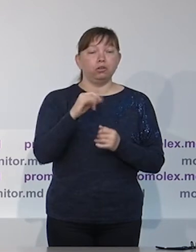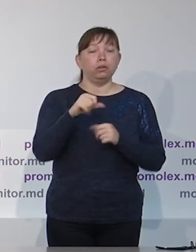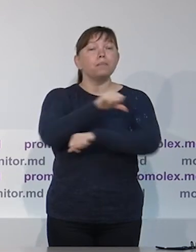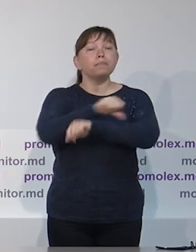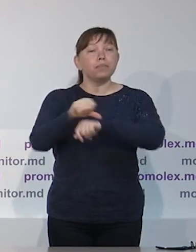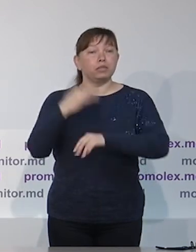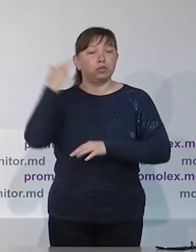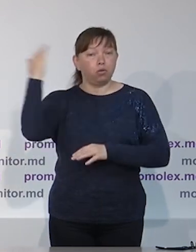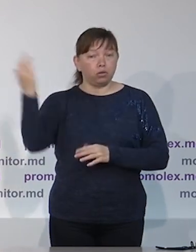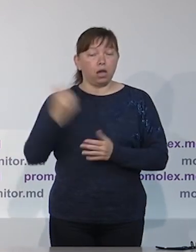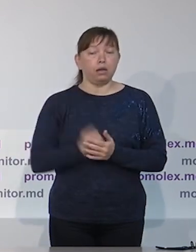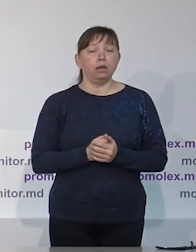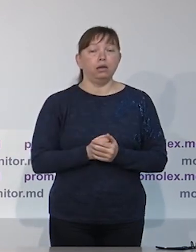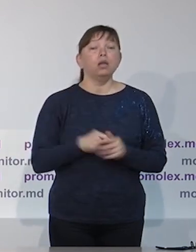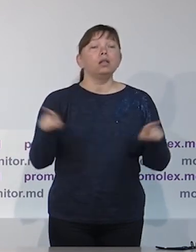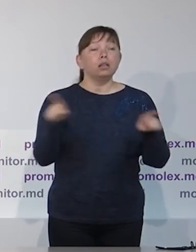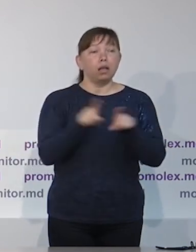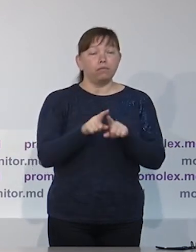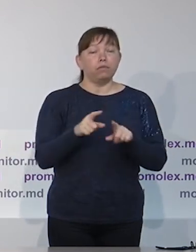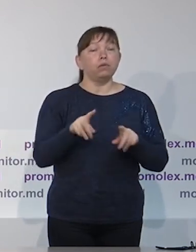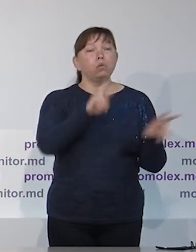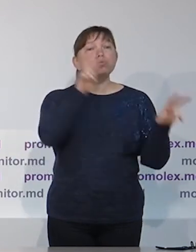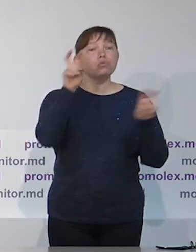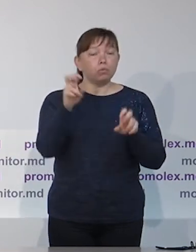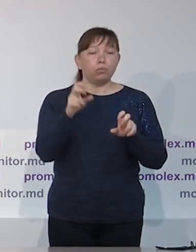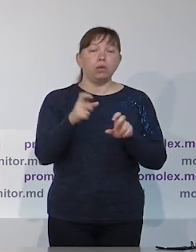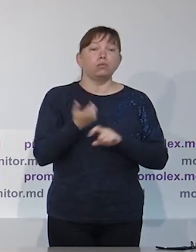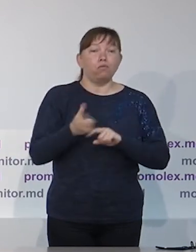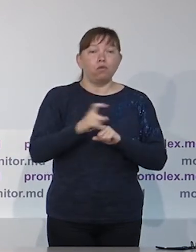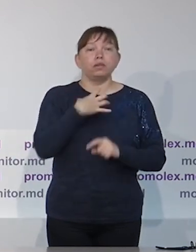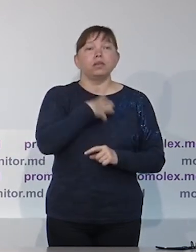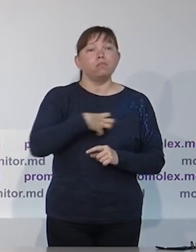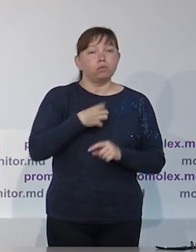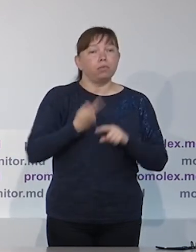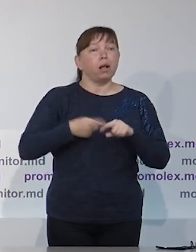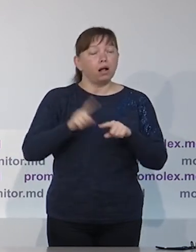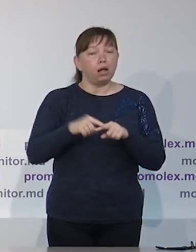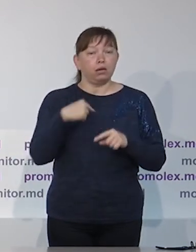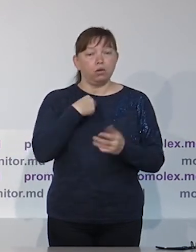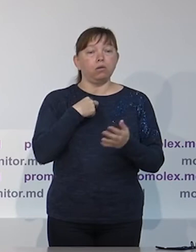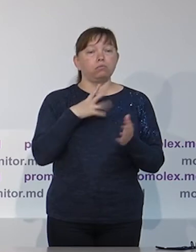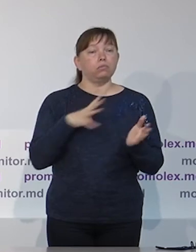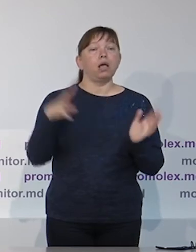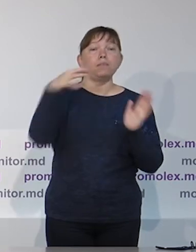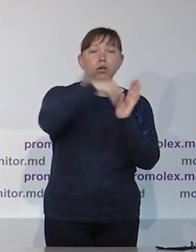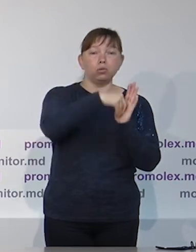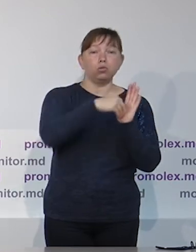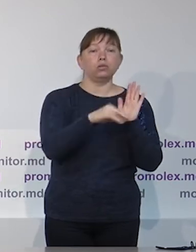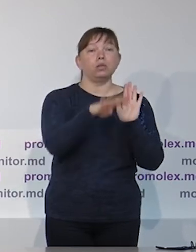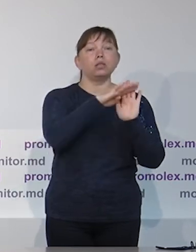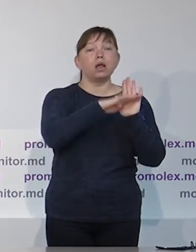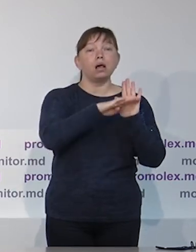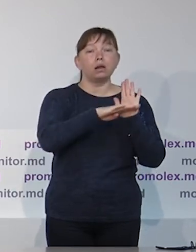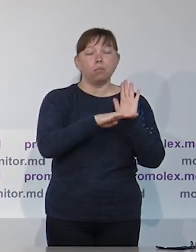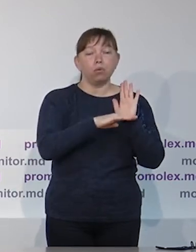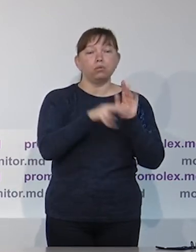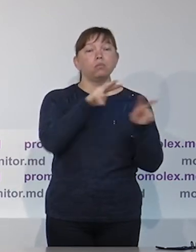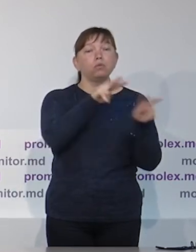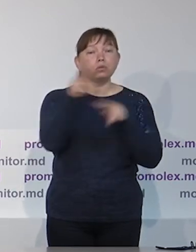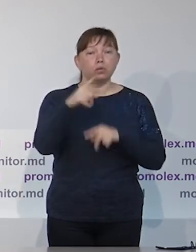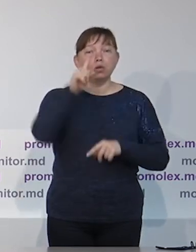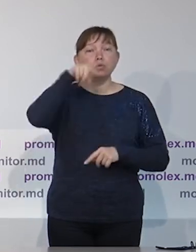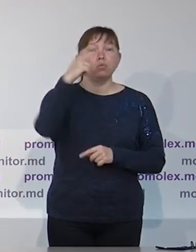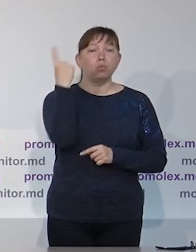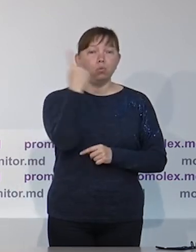регистрацию избирательных конкурентов. Создание избирательных участков в Приднестровском регионе и для граждан с диаспорой это